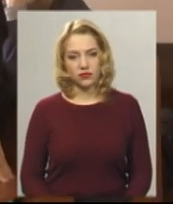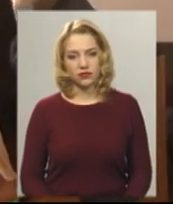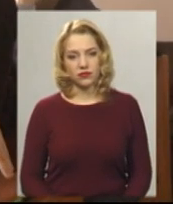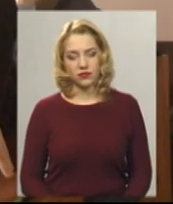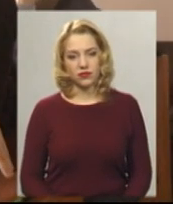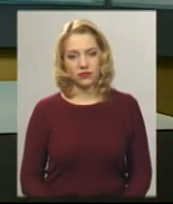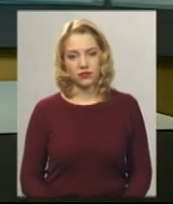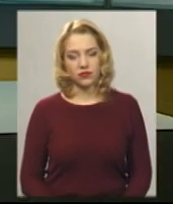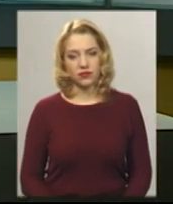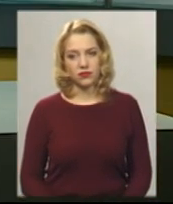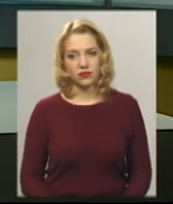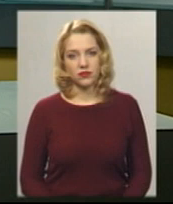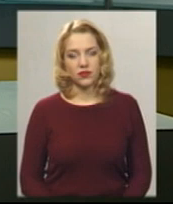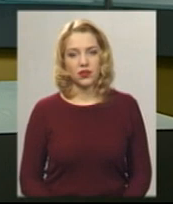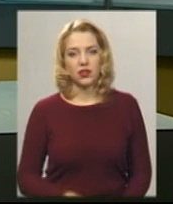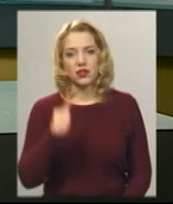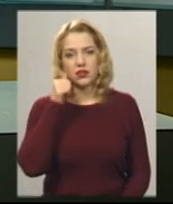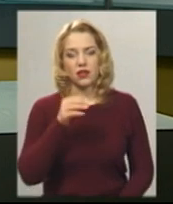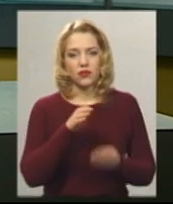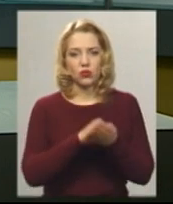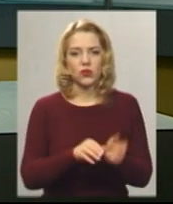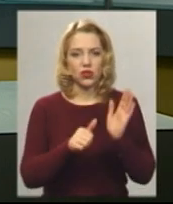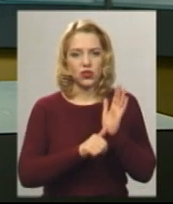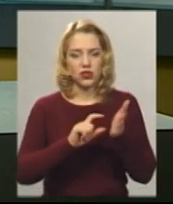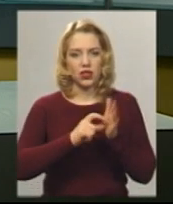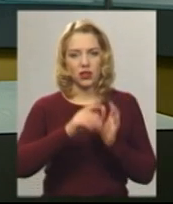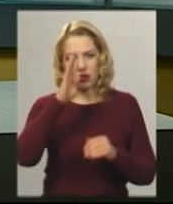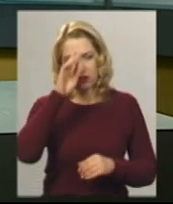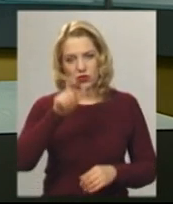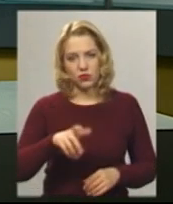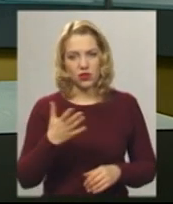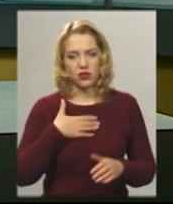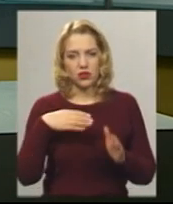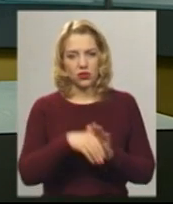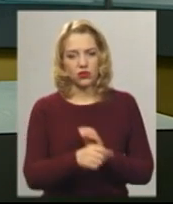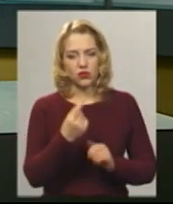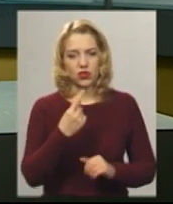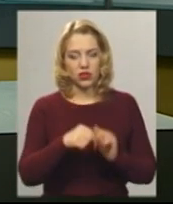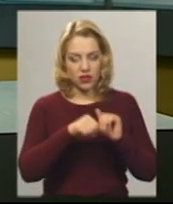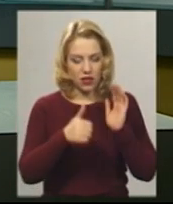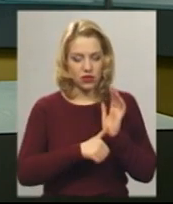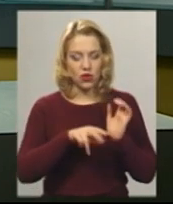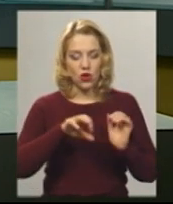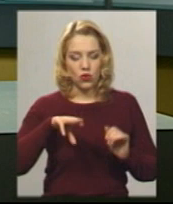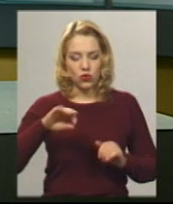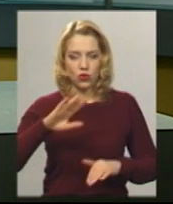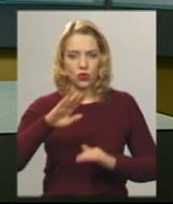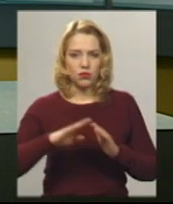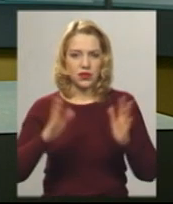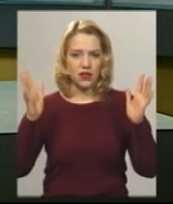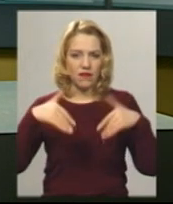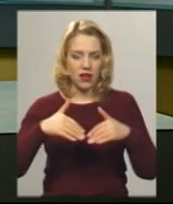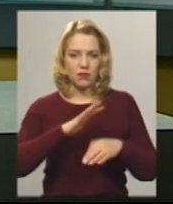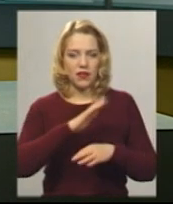Хмельницький. Завтра ховатимуть шестикласника, який загинув 16 лютого під завалами недобудованого гаража у